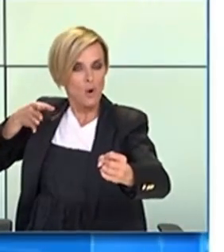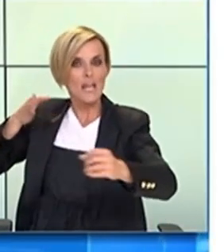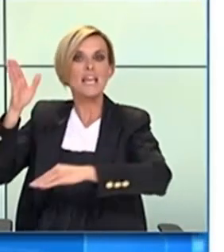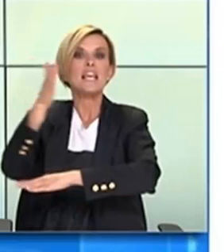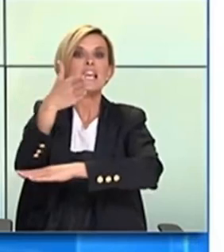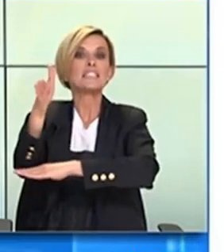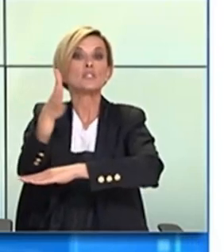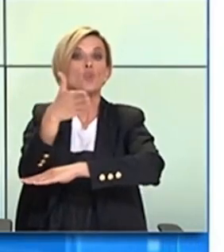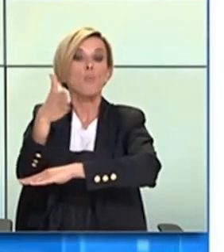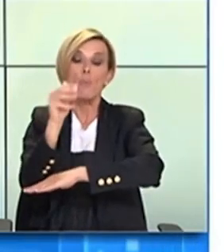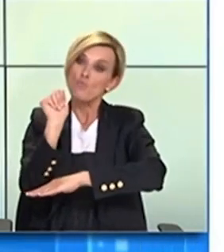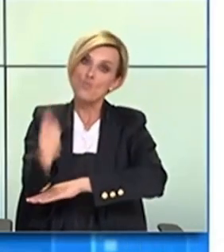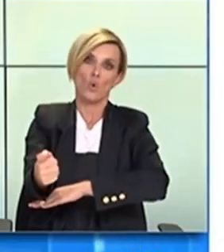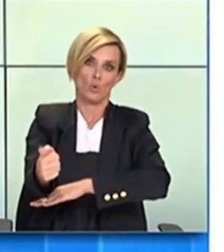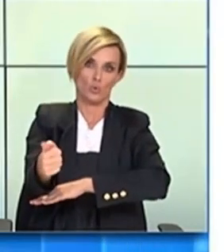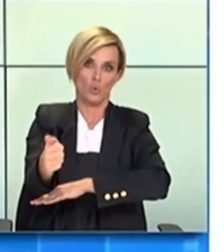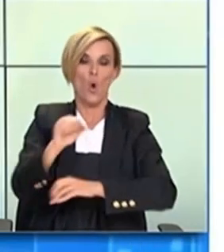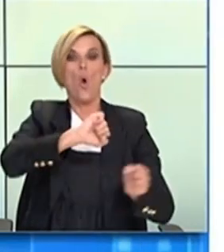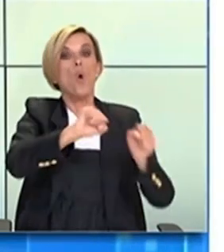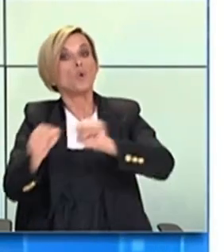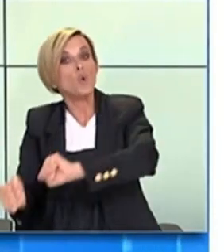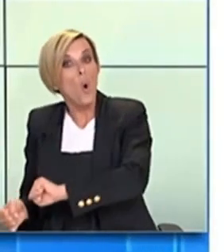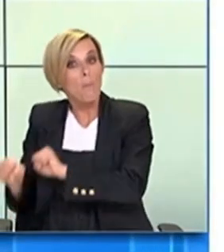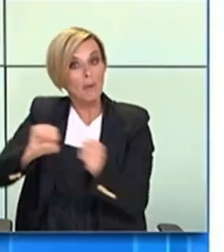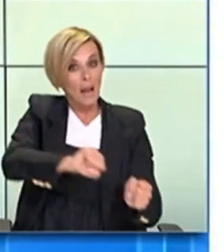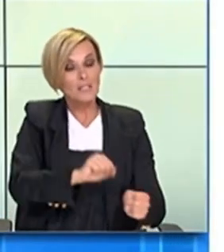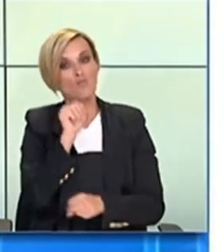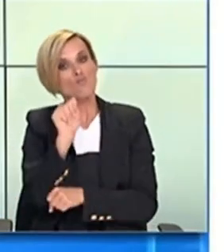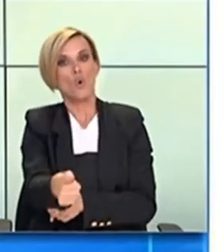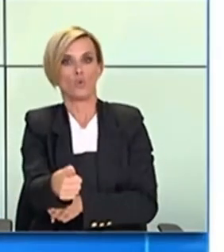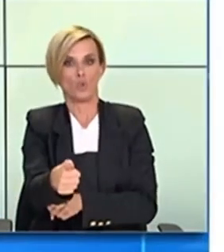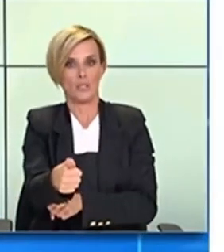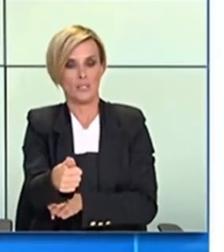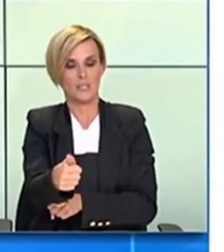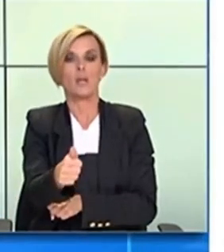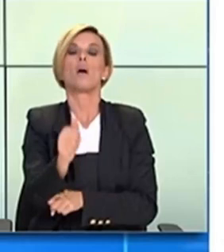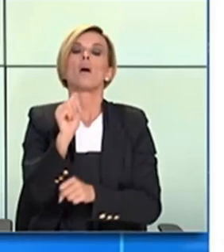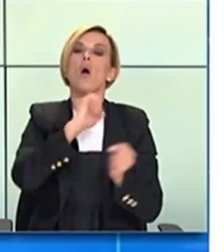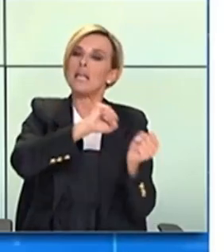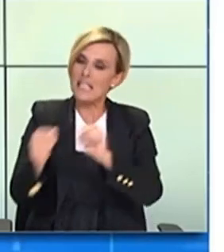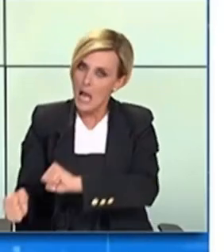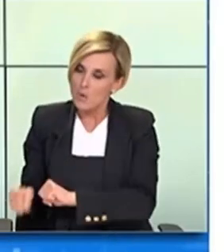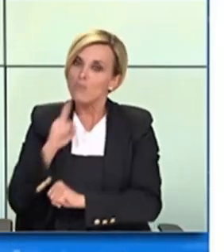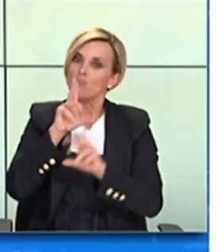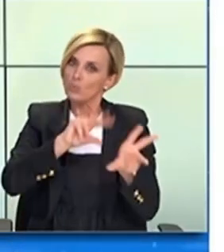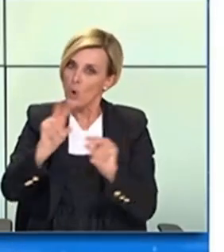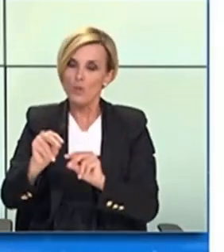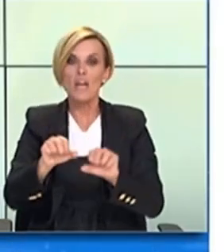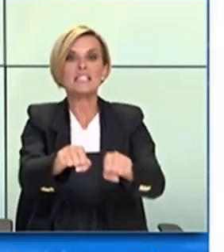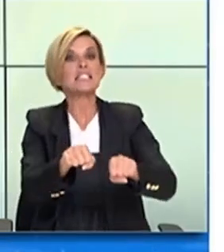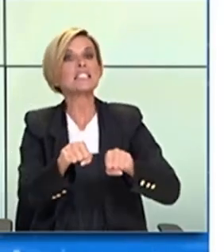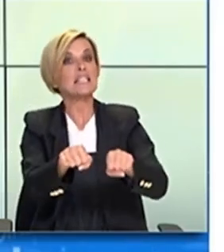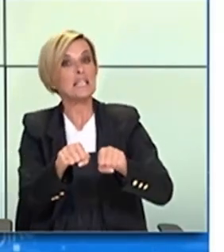ιστιοπλοεία με μονομελές πλήρωμα, κοπηλασία με μονομελές πλήρωμα, κανόε καγιάκ με μονομελές πλήρωμα, θαλάσσιο σκι,